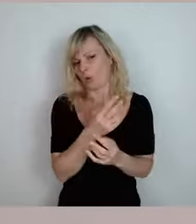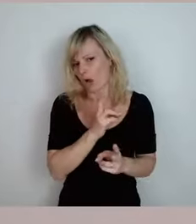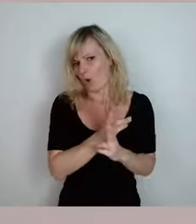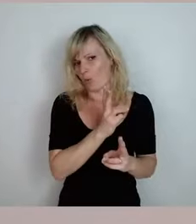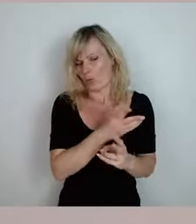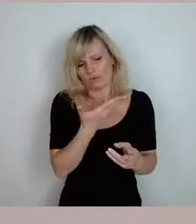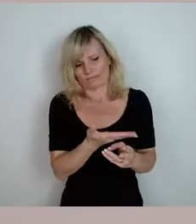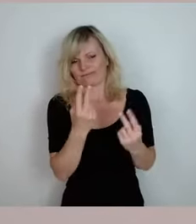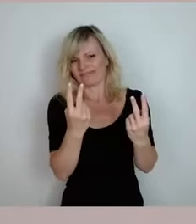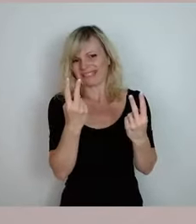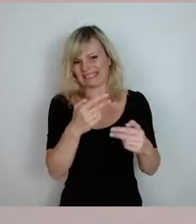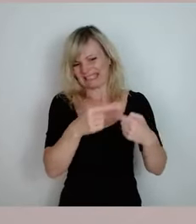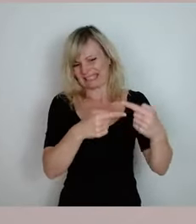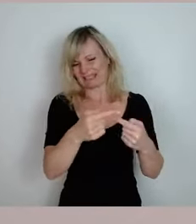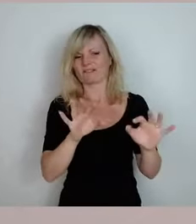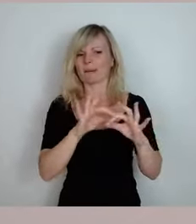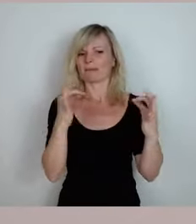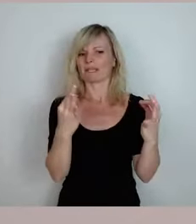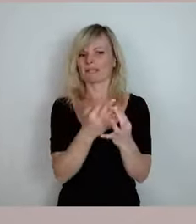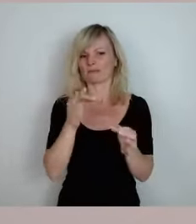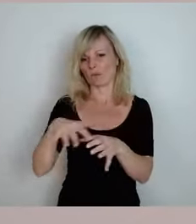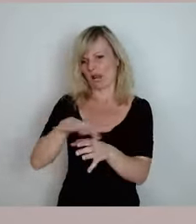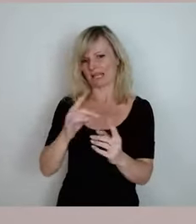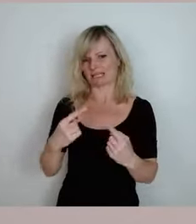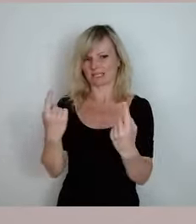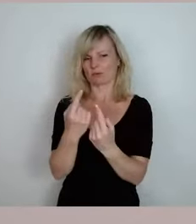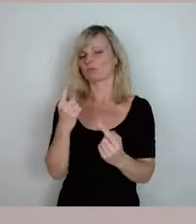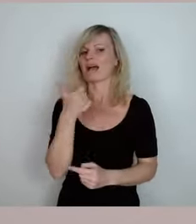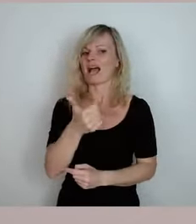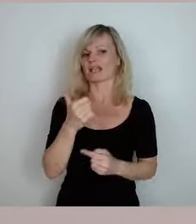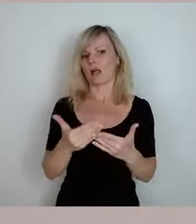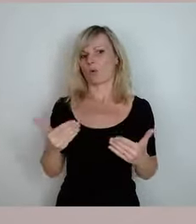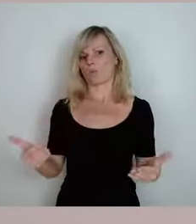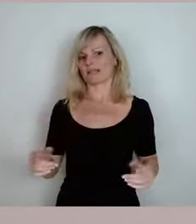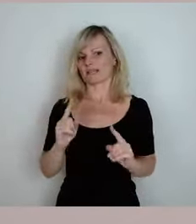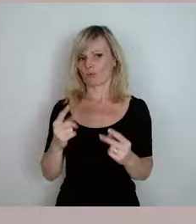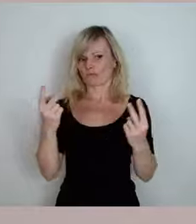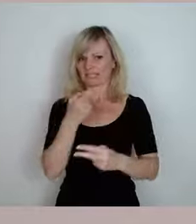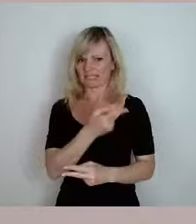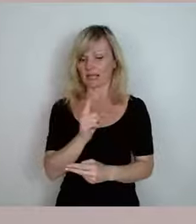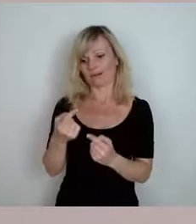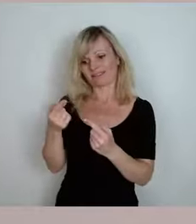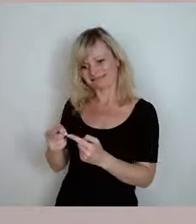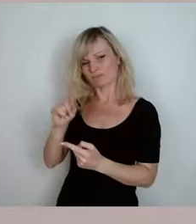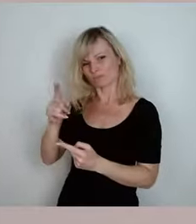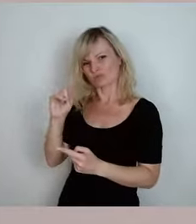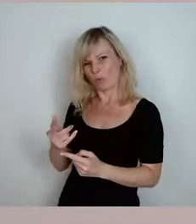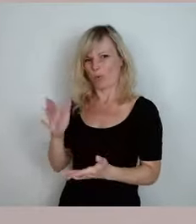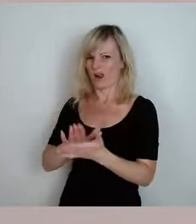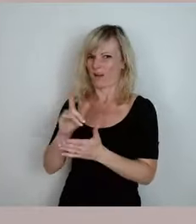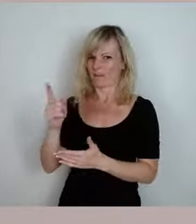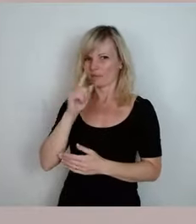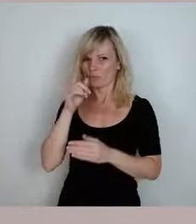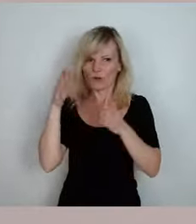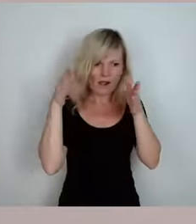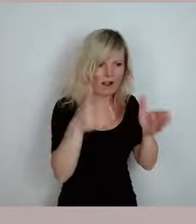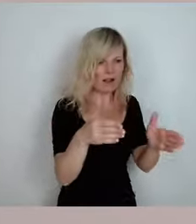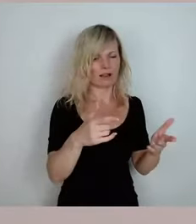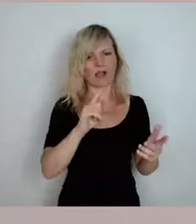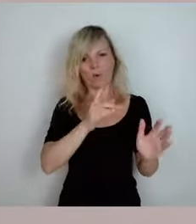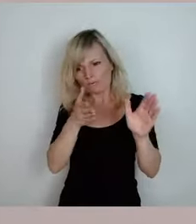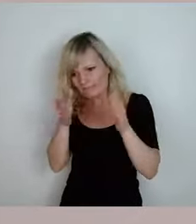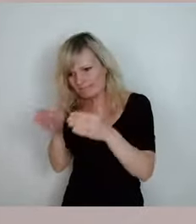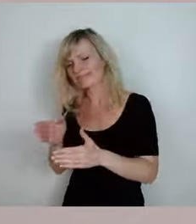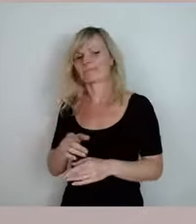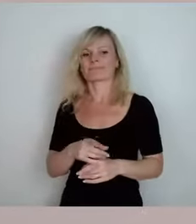vielleicht auch für Familien, gerade im ländlichen Raum, auch wieder ein Argument, aber das andere muss eben auch funktionieren. Man kann nicht nur die Kür, sondern man muss auch die Pflicht